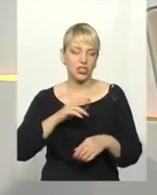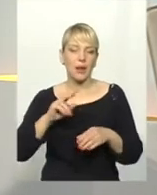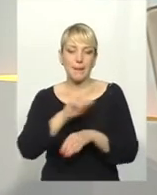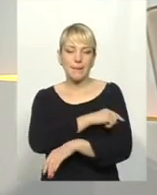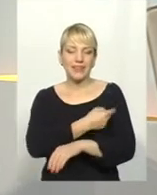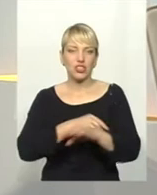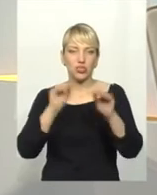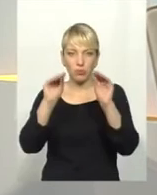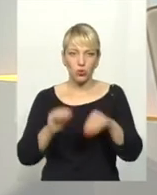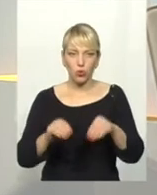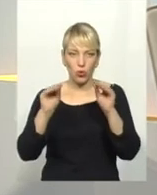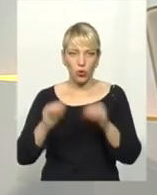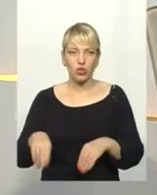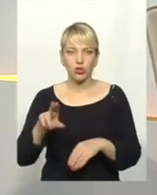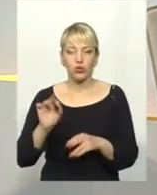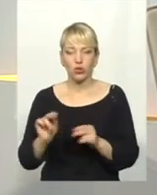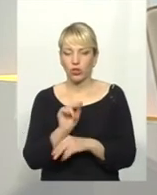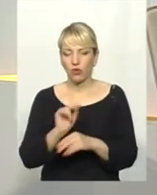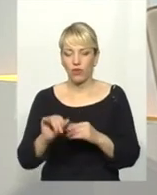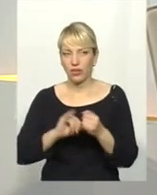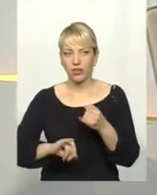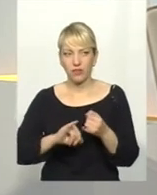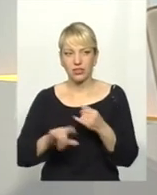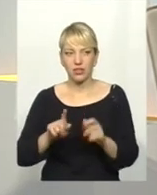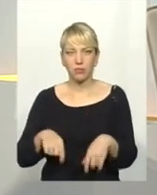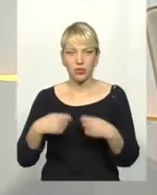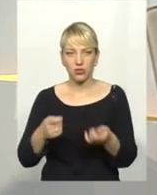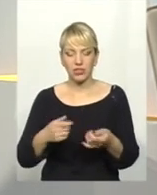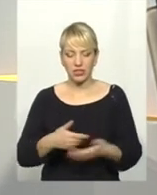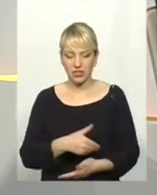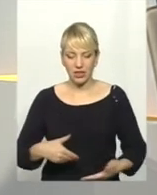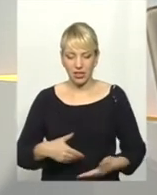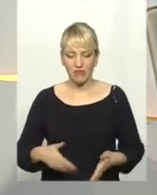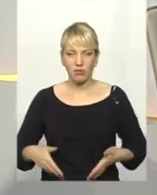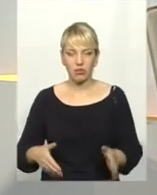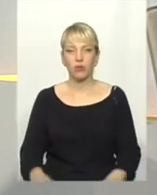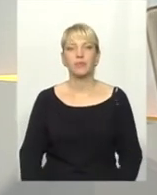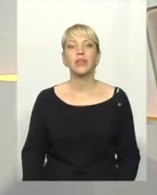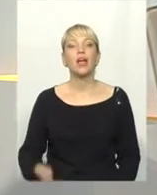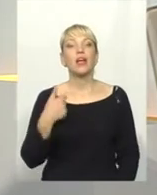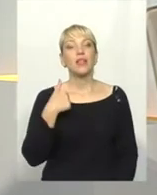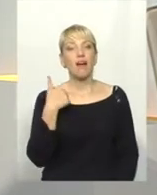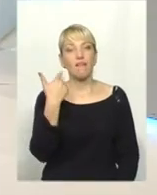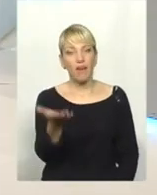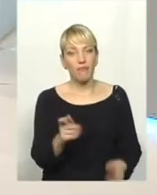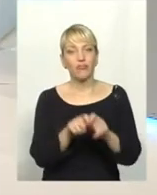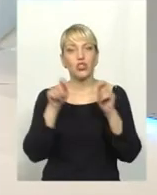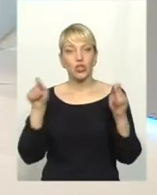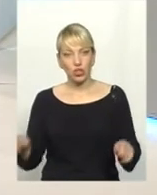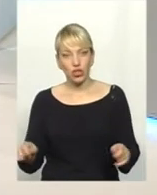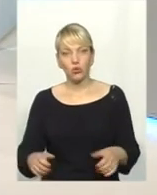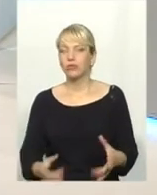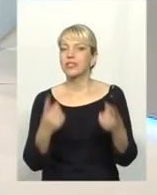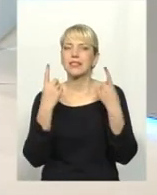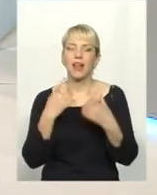лікування інфекцій, які передаються статарем, я вам зараз відкрию страшну тайну української охорони здоров